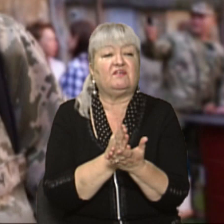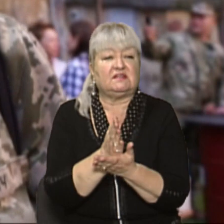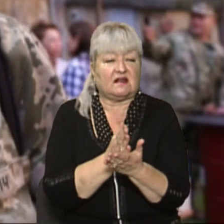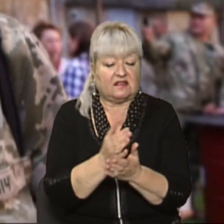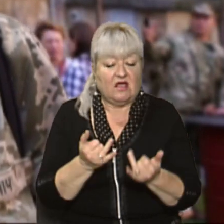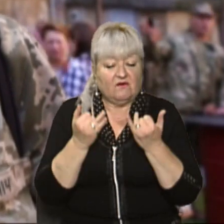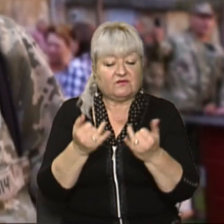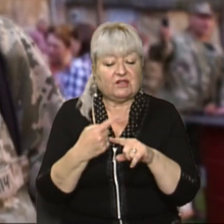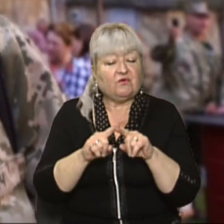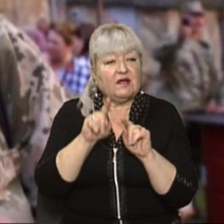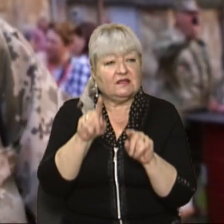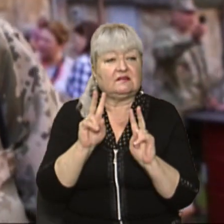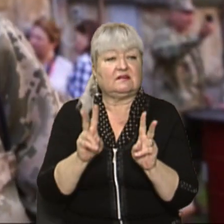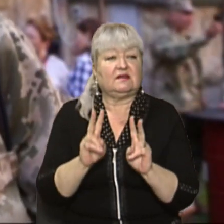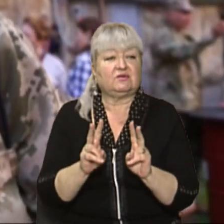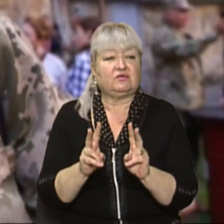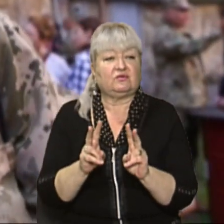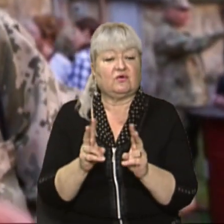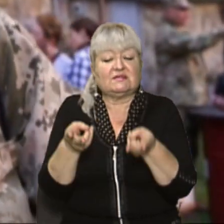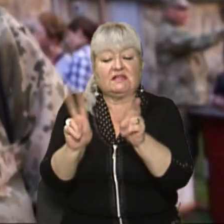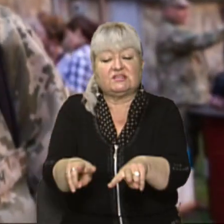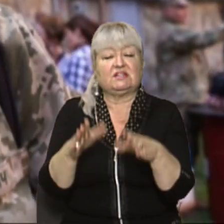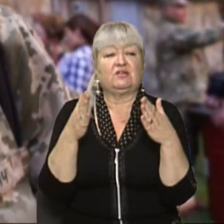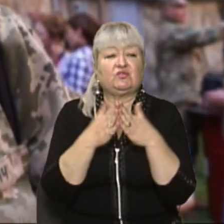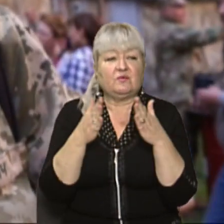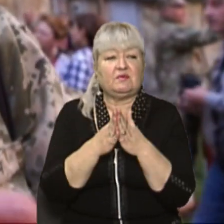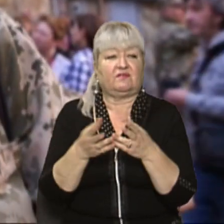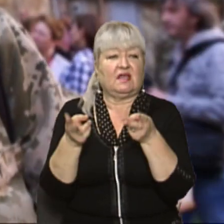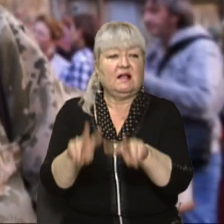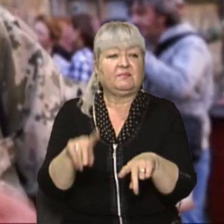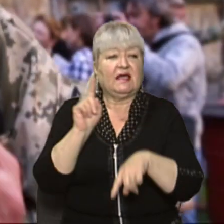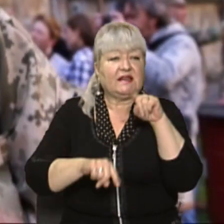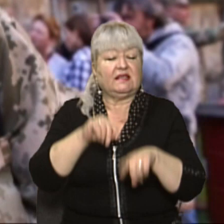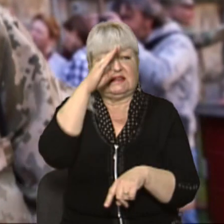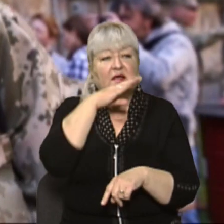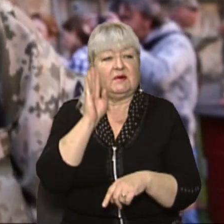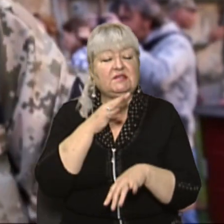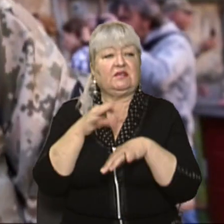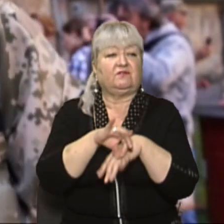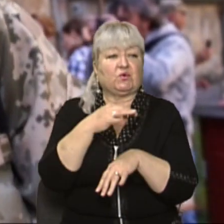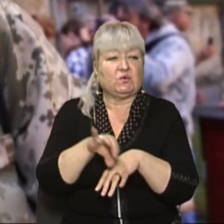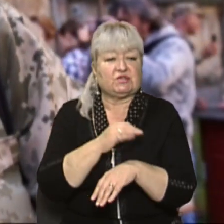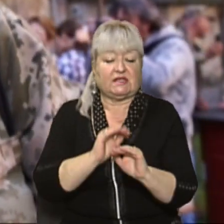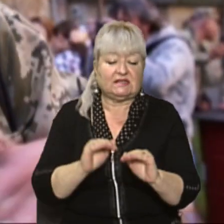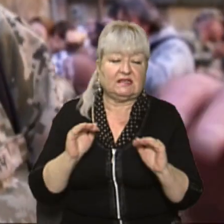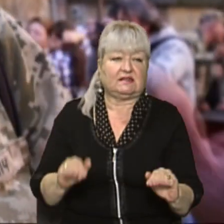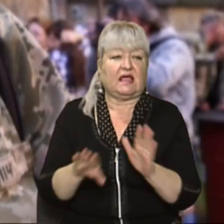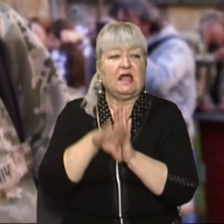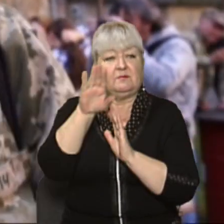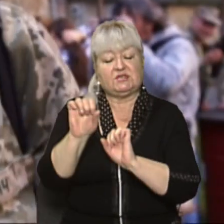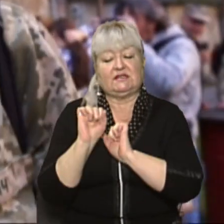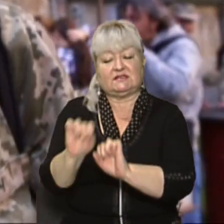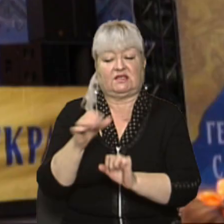які покинули домівки, покинули рідних, покинули батьків, дружин, дітей, пішли